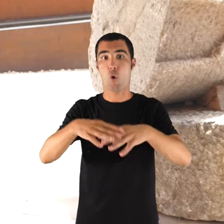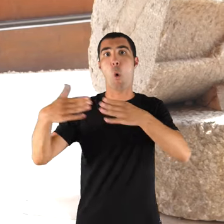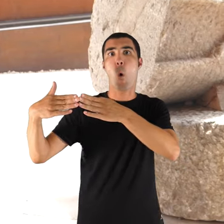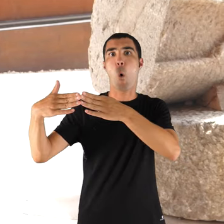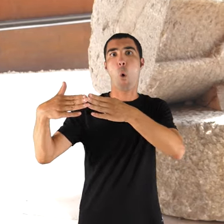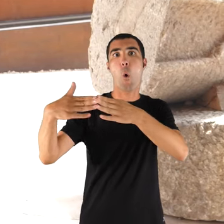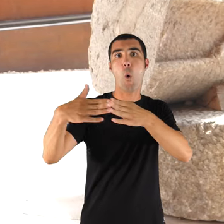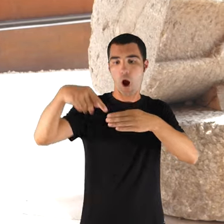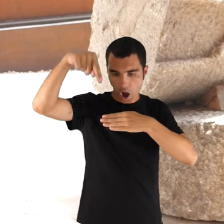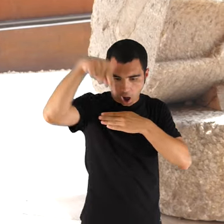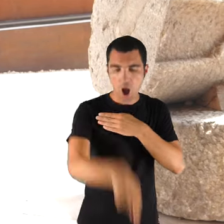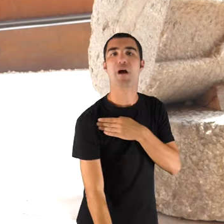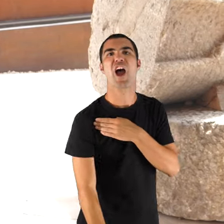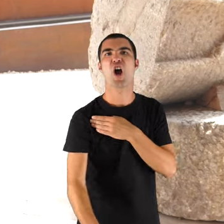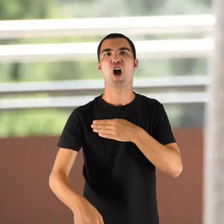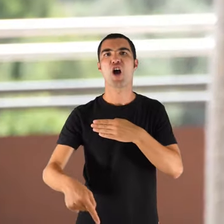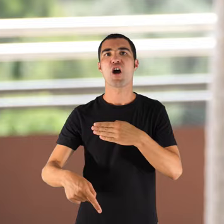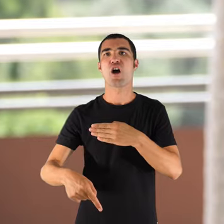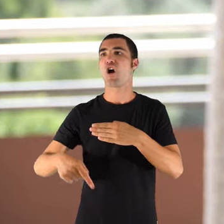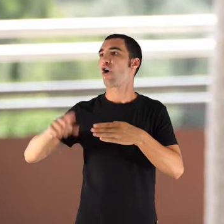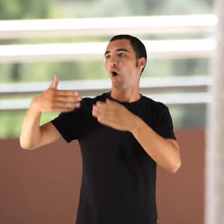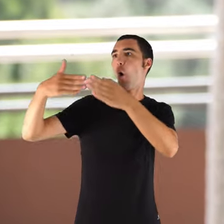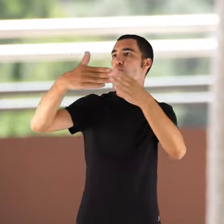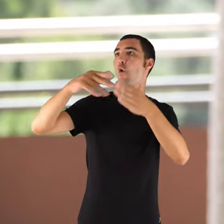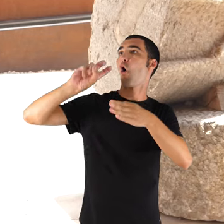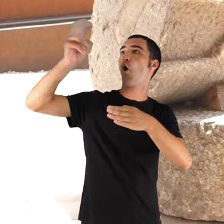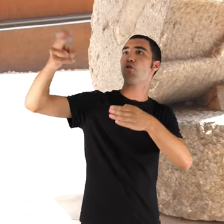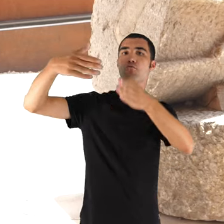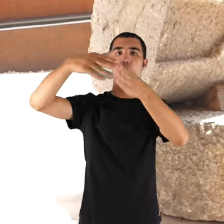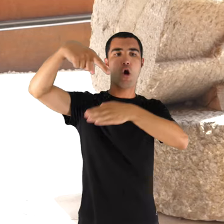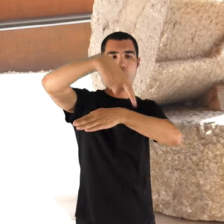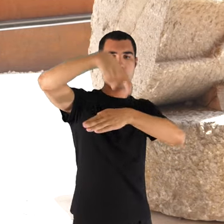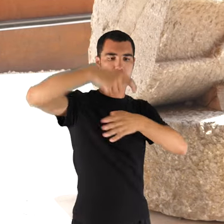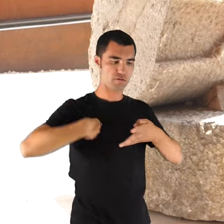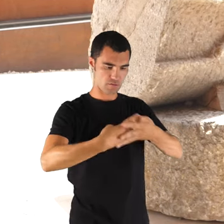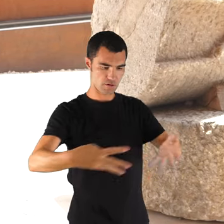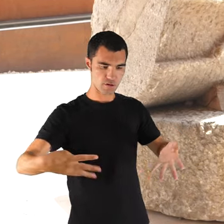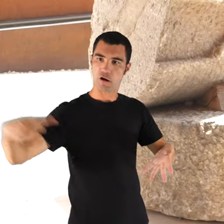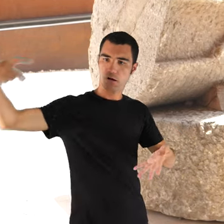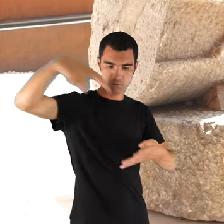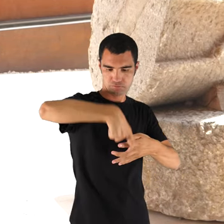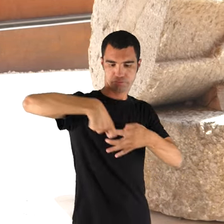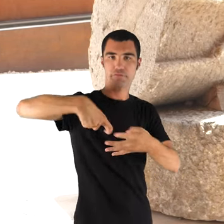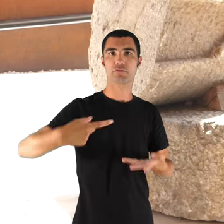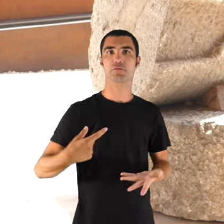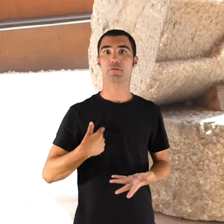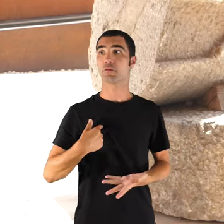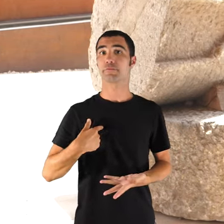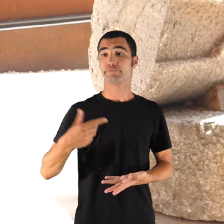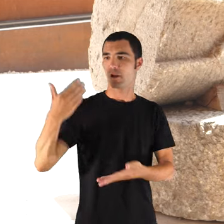fondatjat allà damunt. Ja, tens les xerxes davant l'Àncora. Aquells anys darrers mos hem sentit molt, molt abandonats.